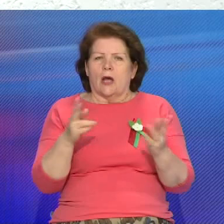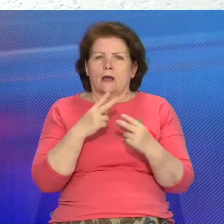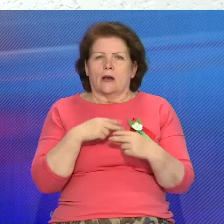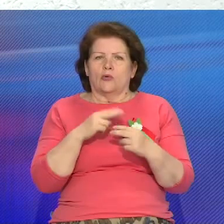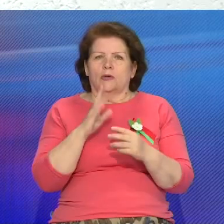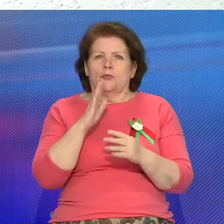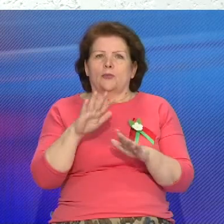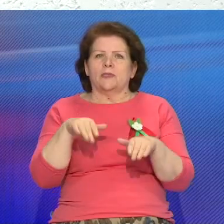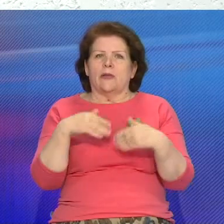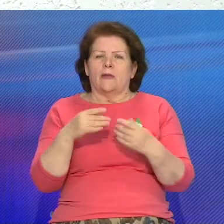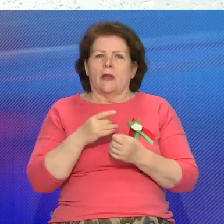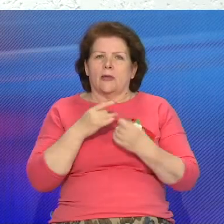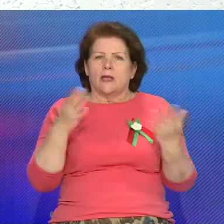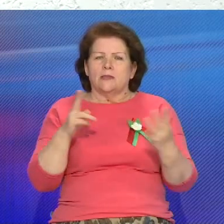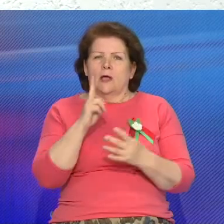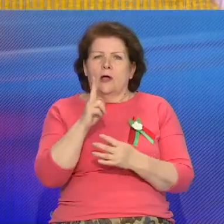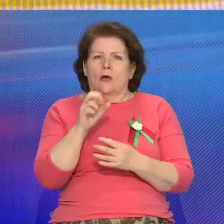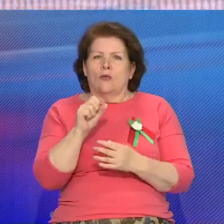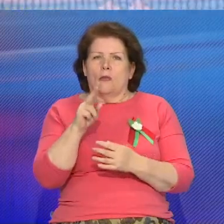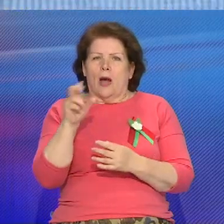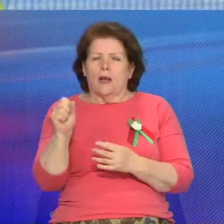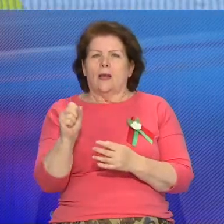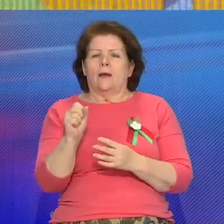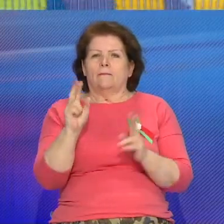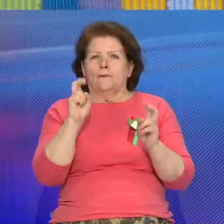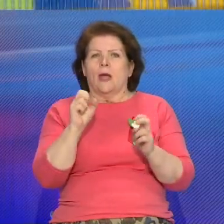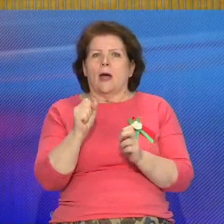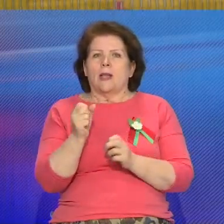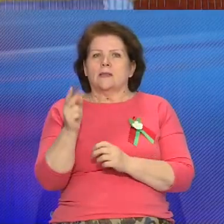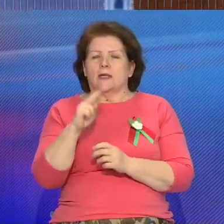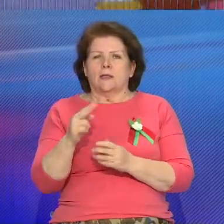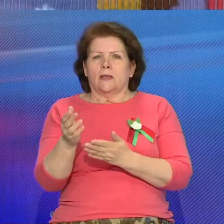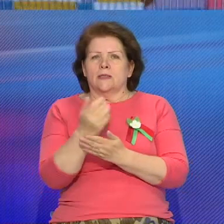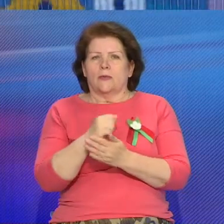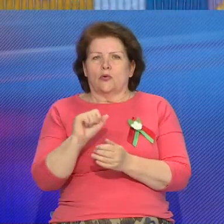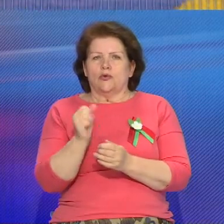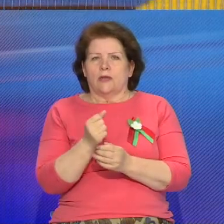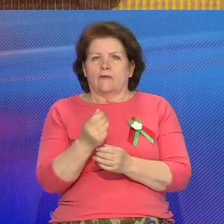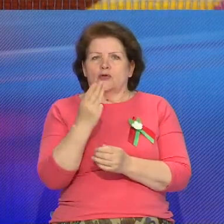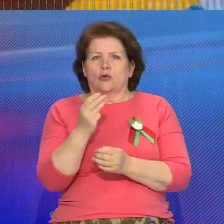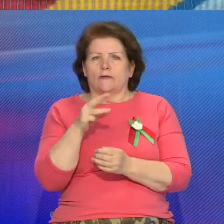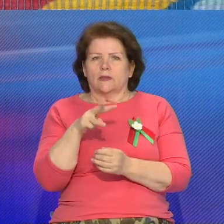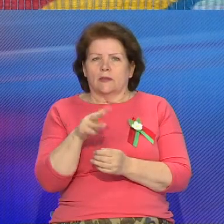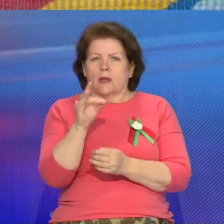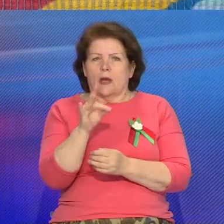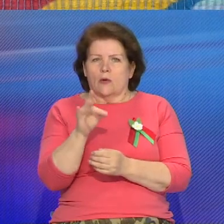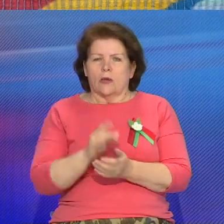республиканском святи Купале Александрея Сбираяся-Броу, якое отбудется у Шкловским районе.